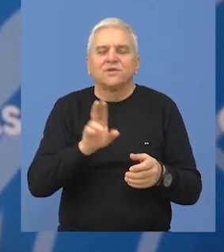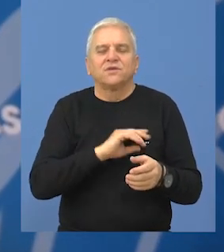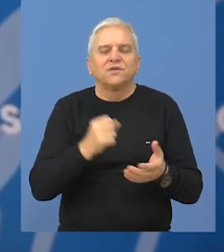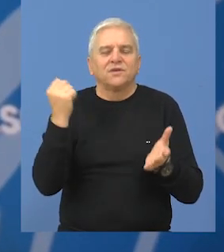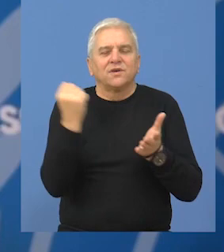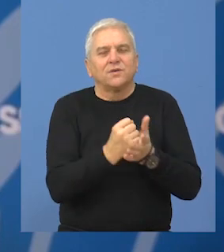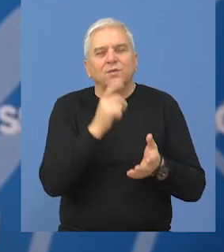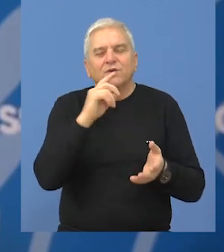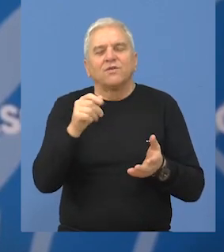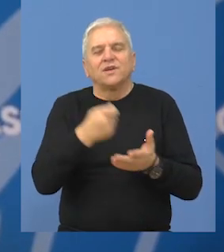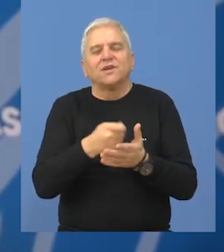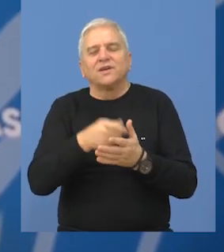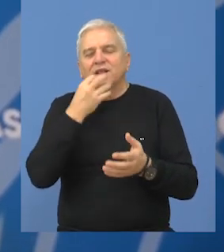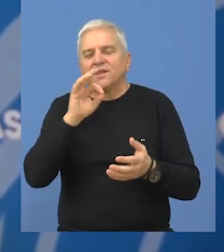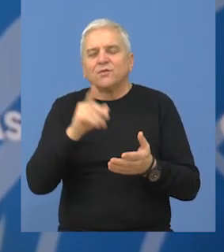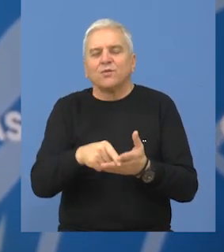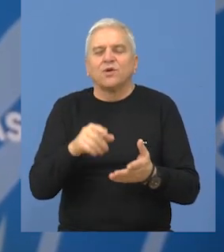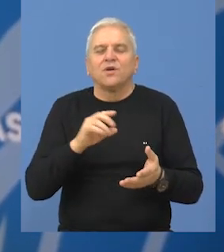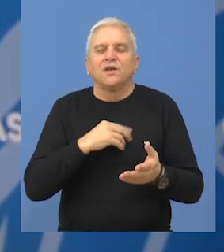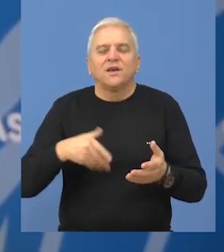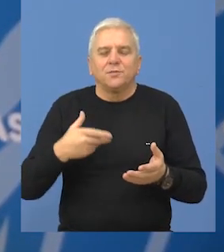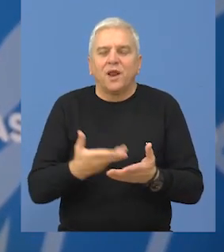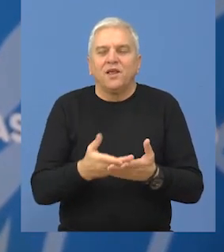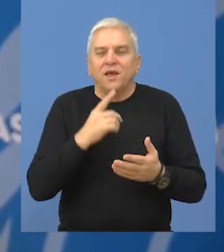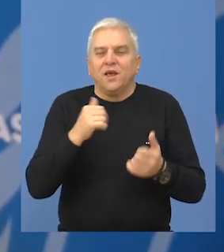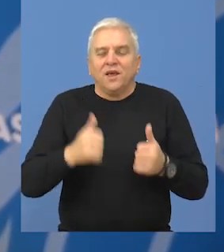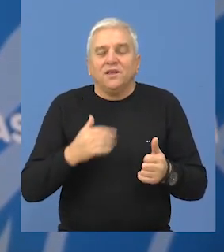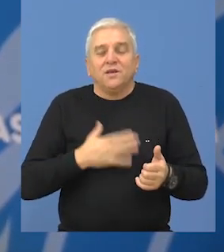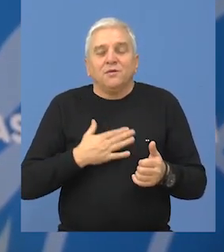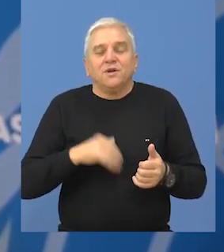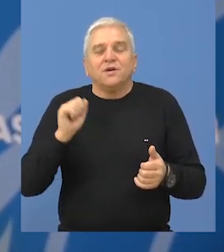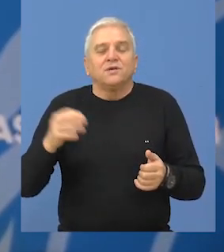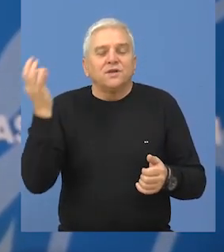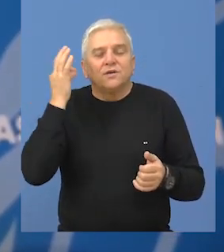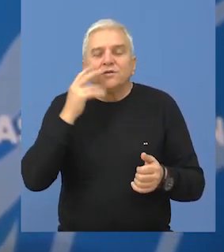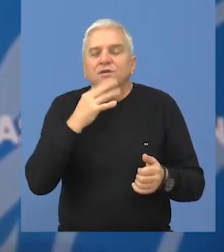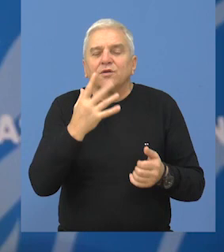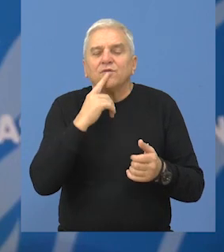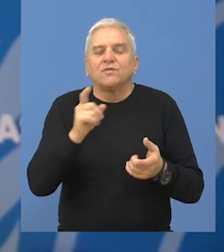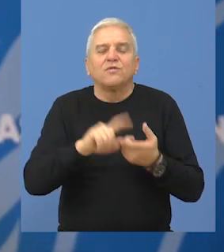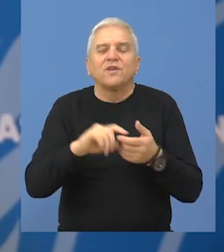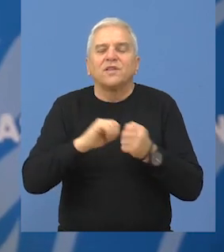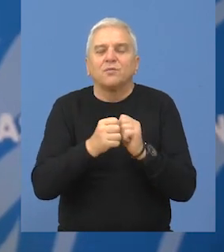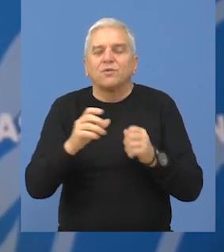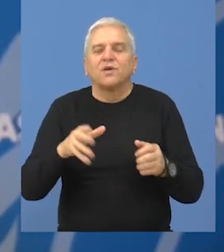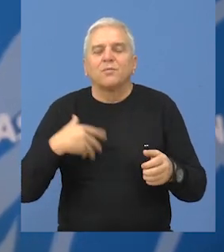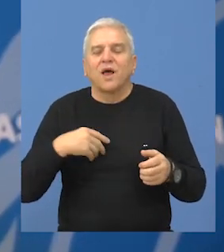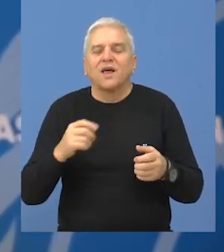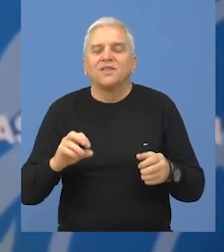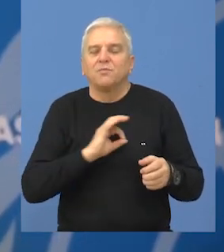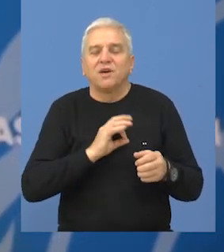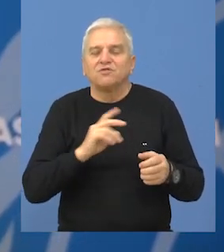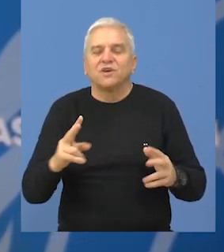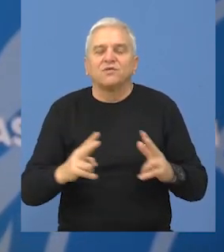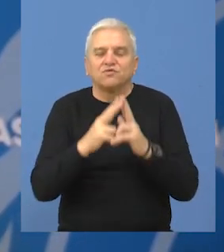Bečej. Izabrali smo Bečeja, da smo čuli da je najbolja kancelarija za mlade i zaista smo željeli da čujemo koje su to izazovi sa kojima se mladi Bečeja